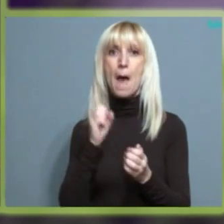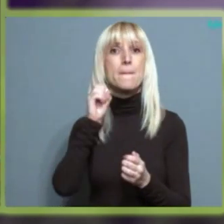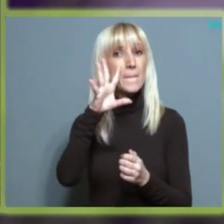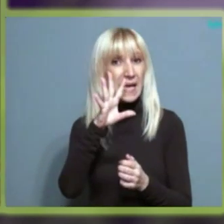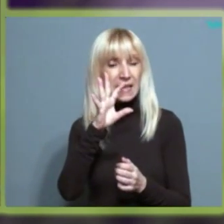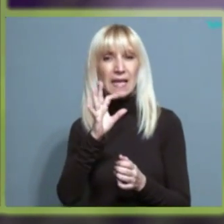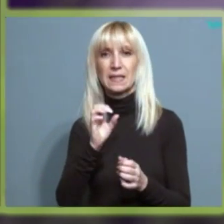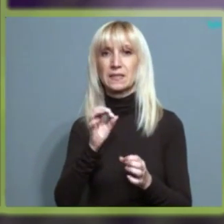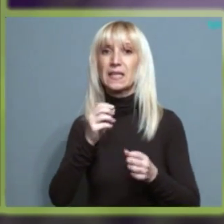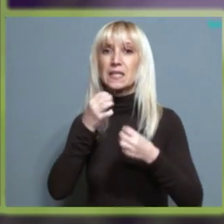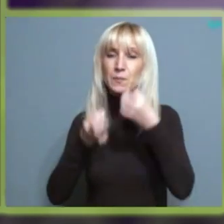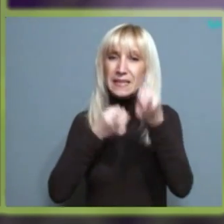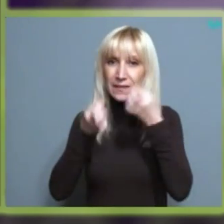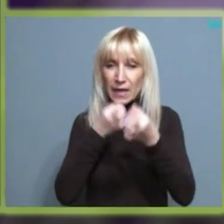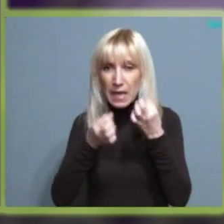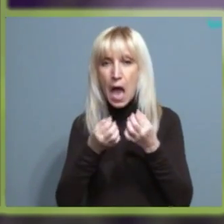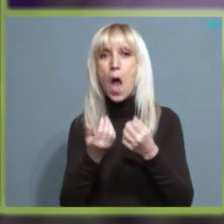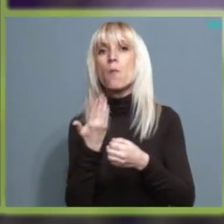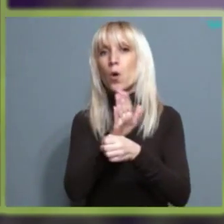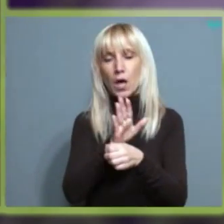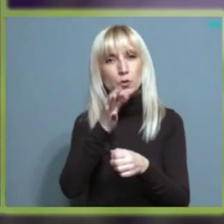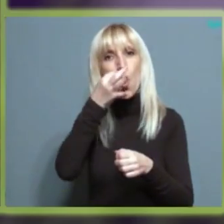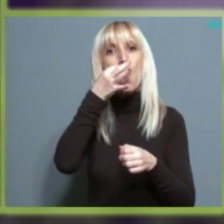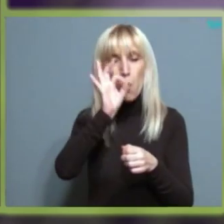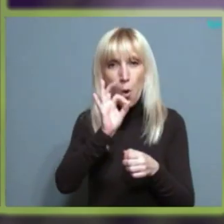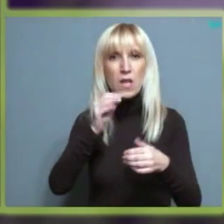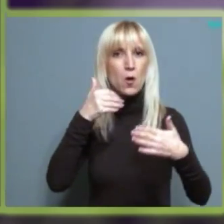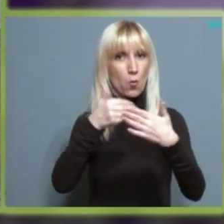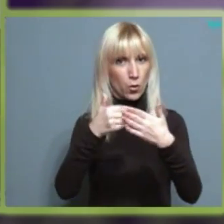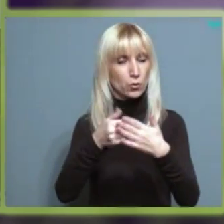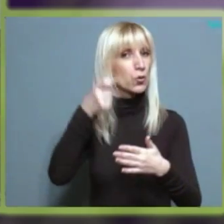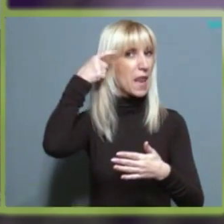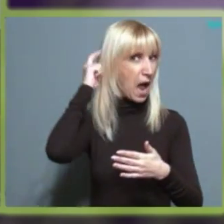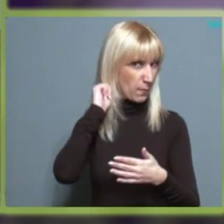u odnosu na slušni aparat, dok 9 studija pokazuje nizak napredak.